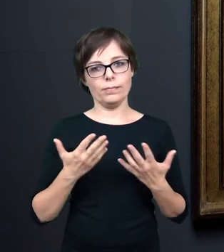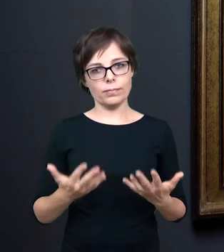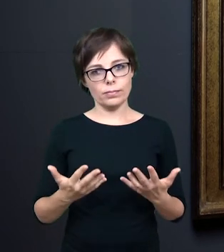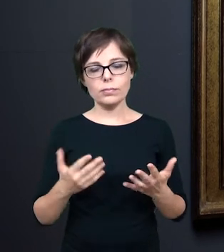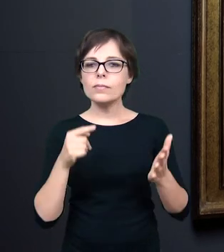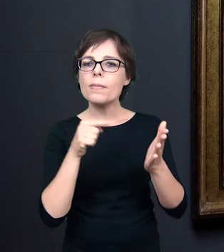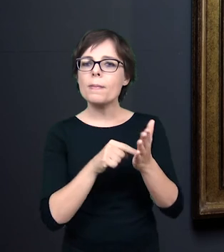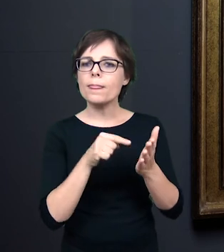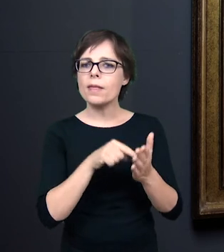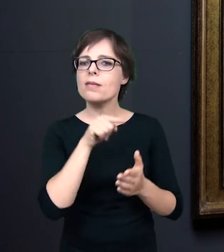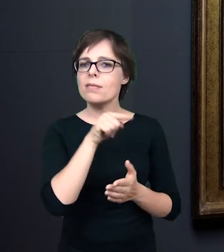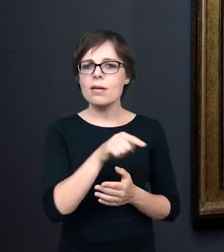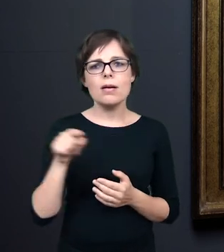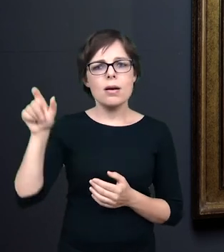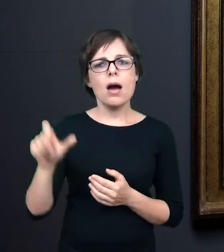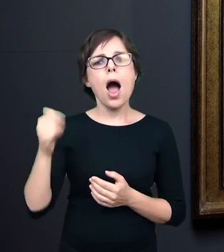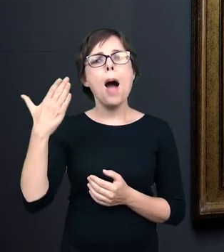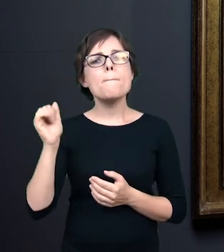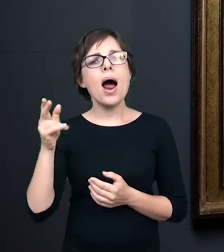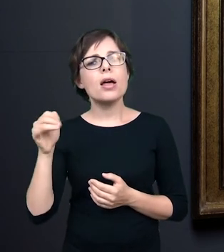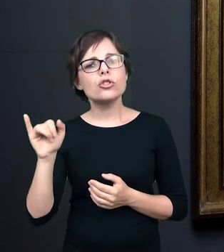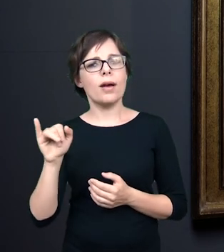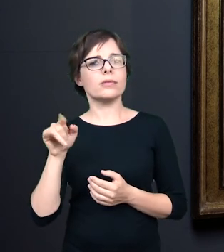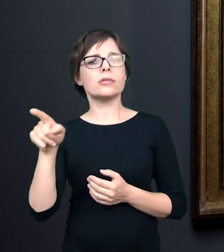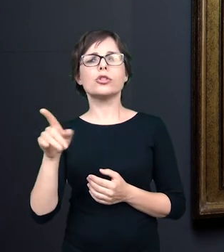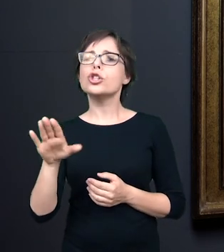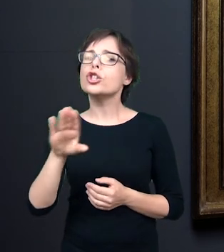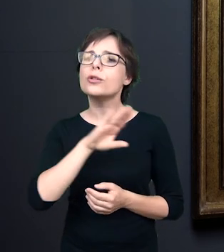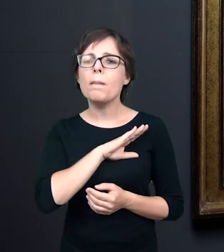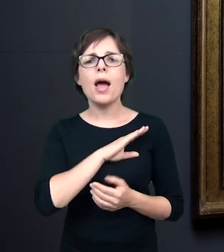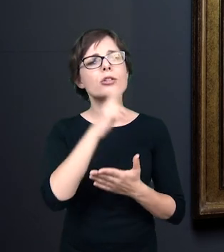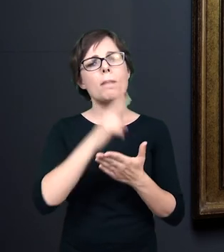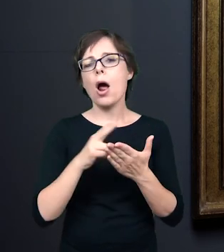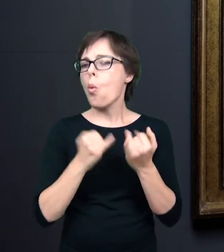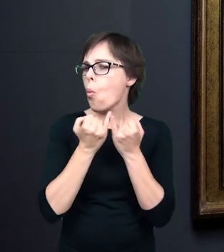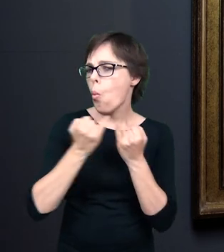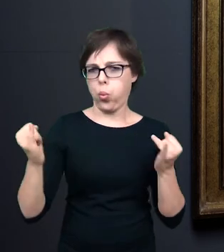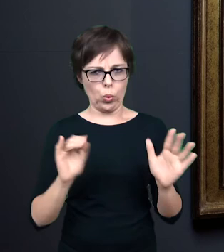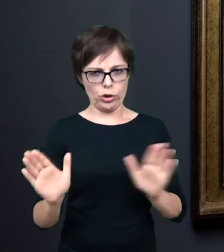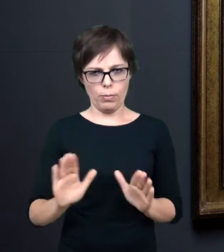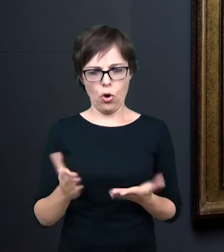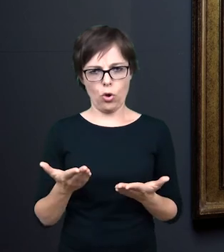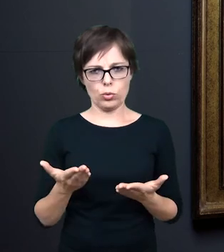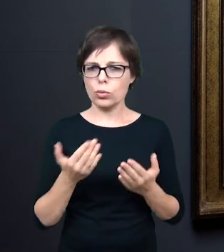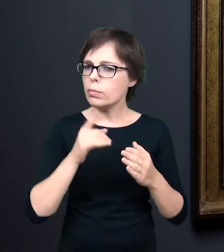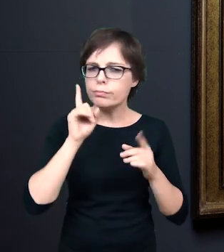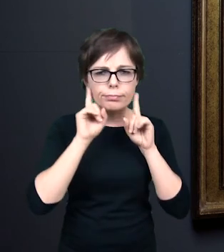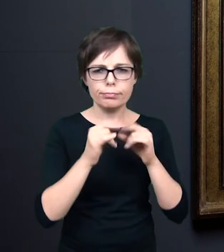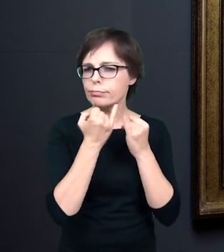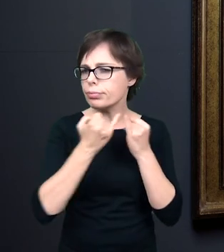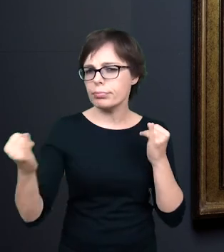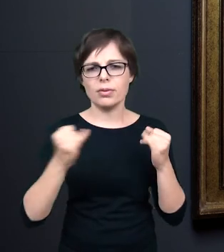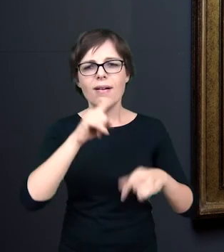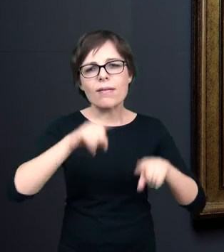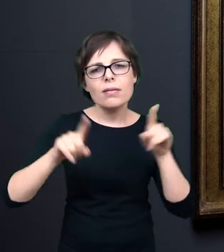interpretacja śmierci u Malczewskiego występuje pod najróżniejszymi postaciami, wariantami,